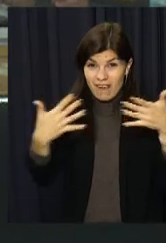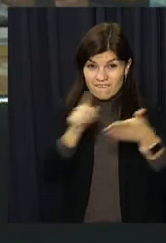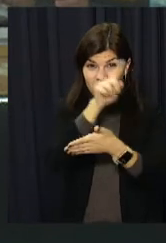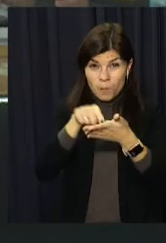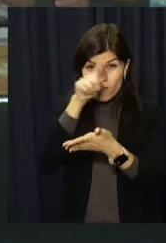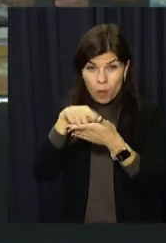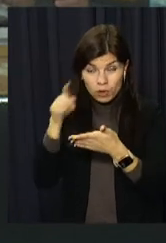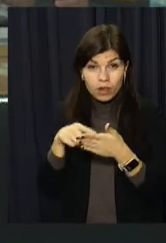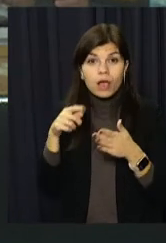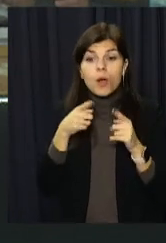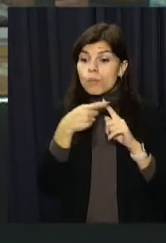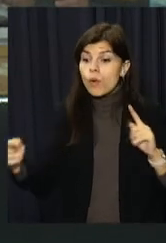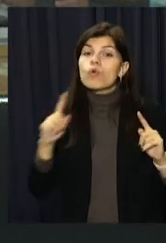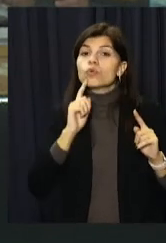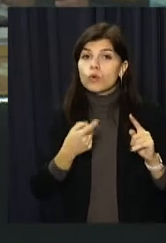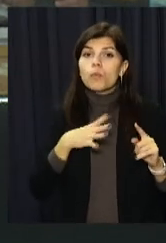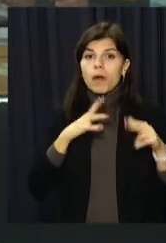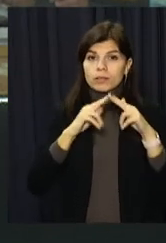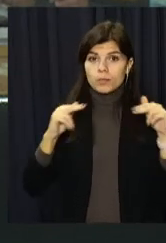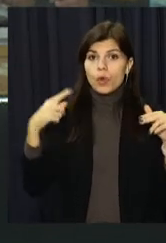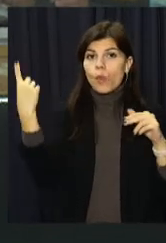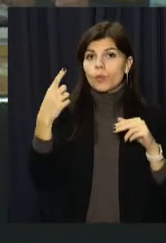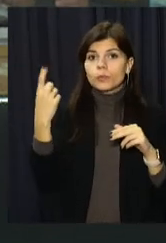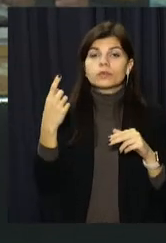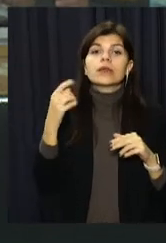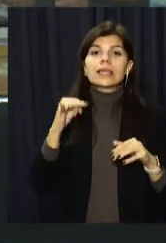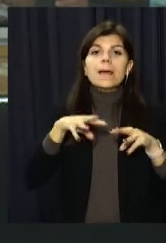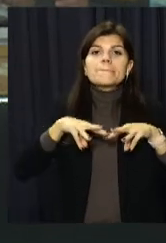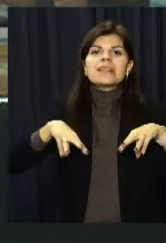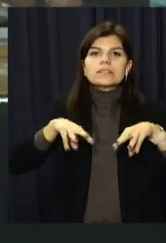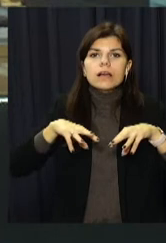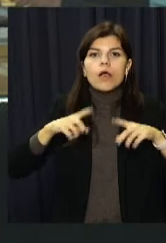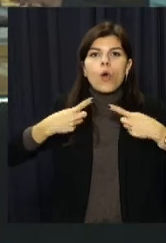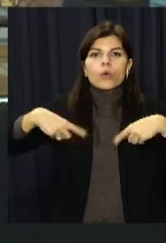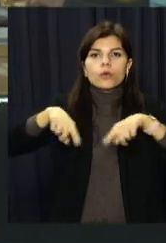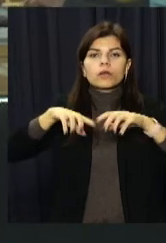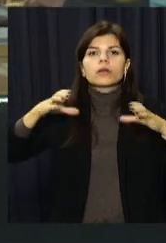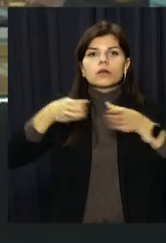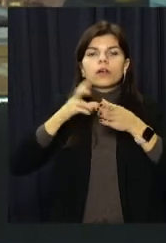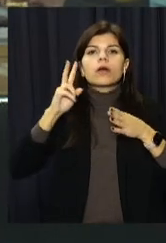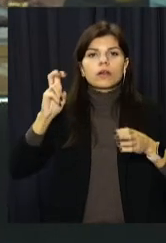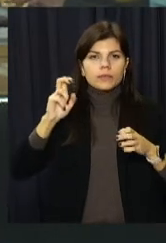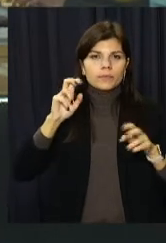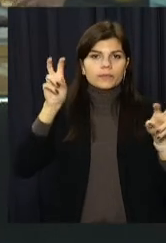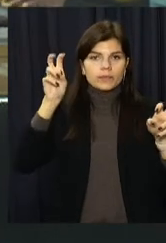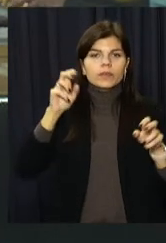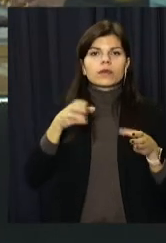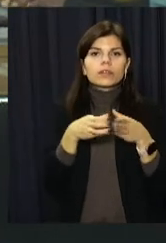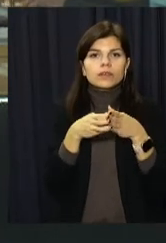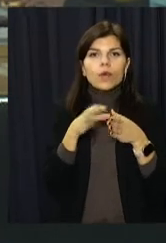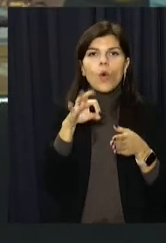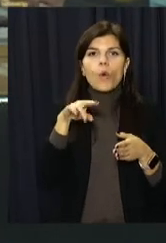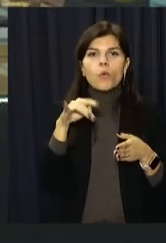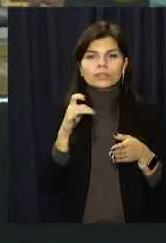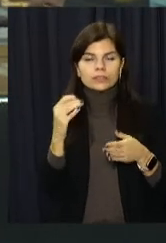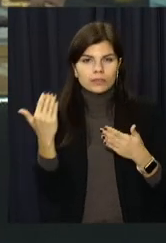інших напрямках протягом року працювали Дніпропетровська обласна та міська організація партії «Опозиційна платформа за життя».